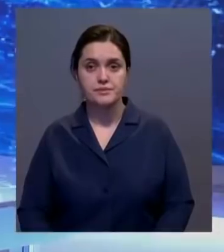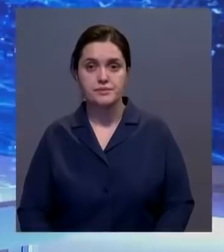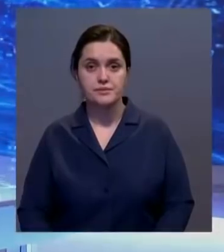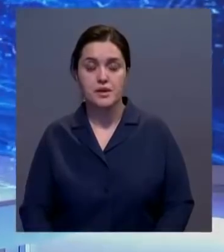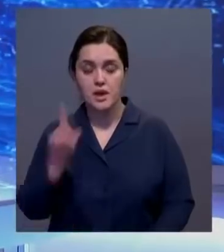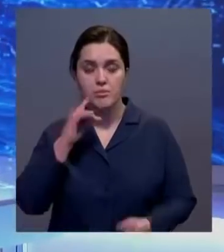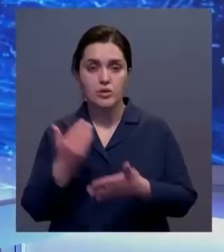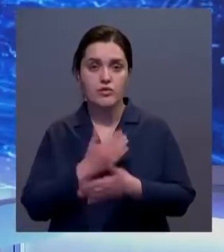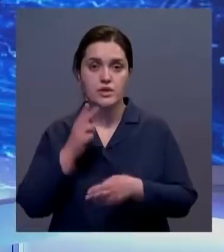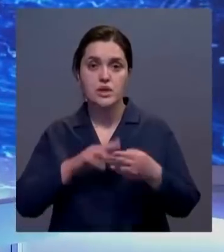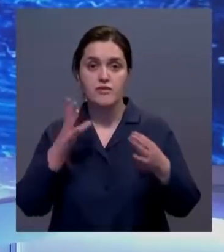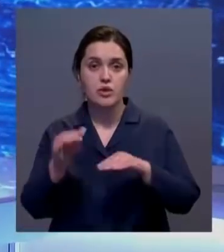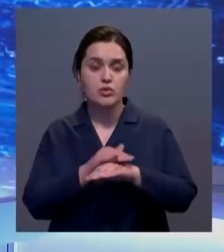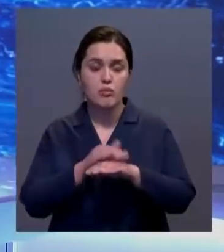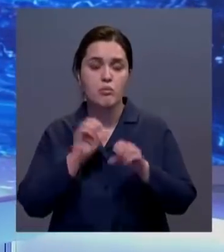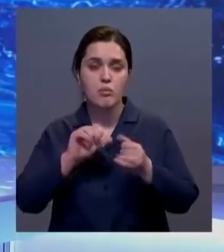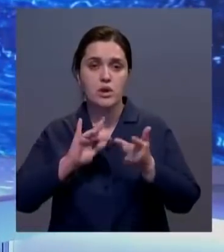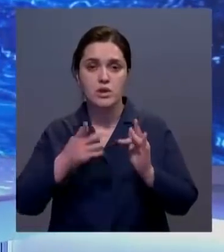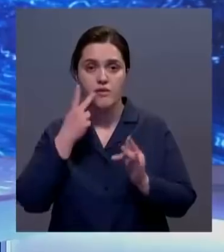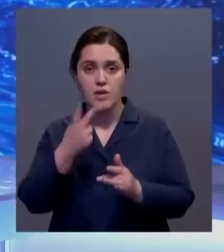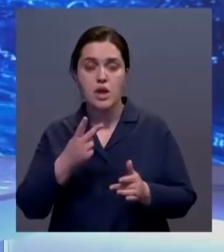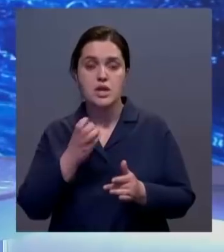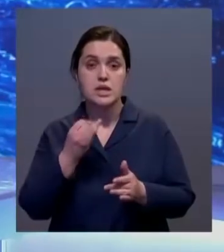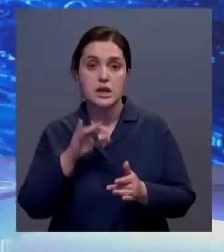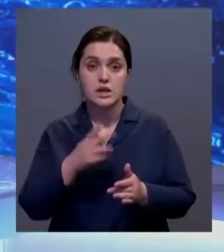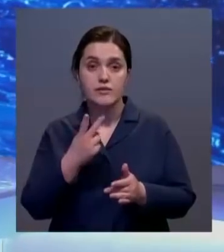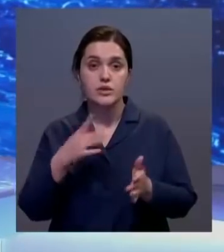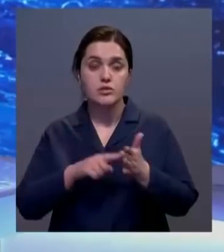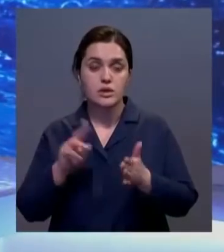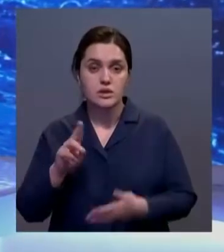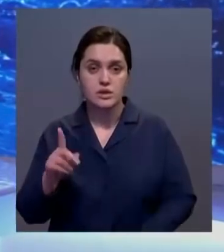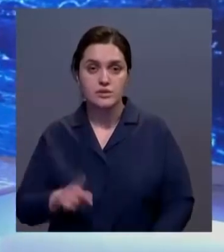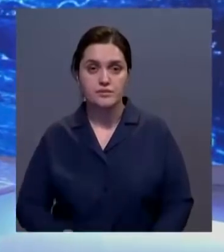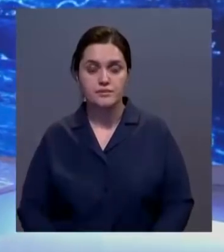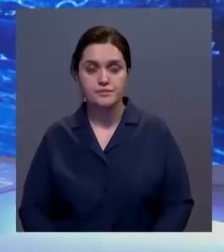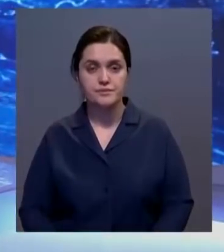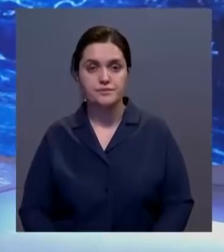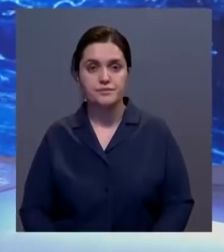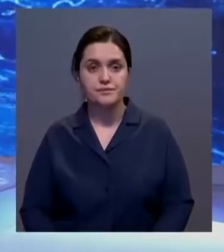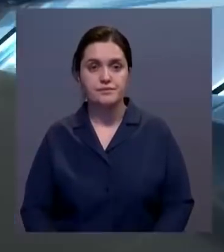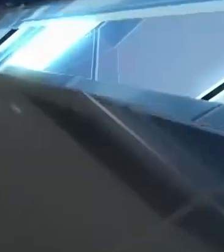И к этому часу у нас все. Напомню, все наши новости доступны также на нашем сайте 24.kz. Всего доброго.